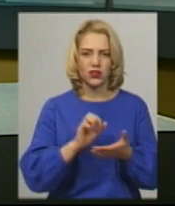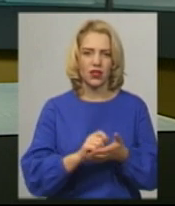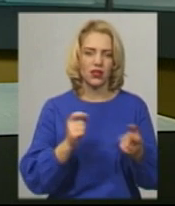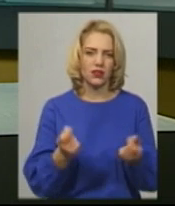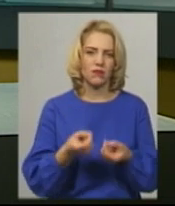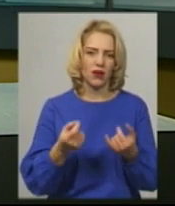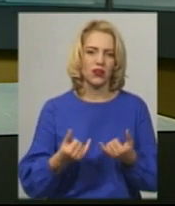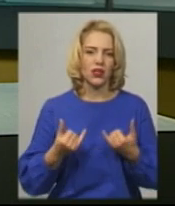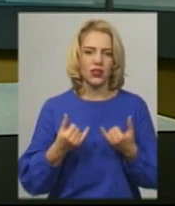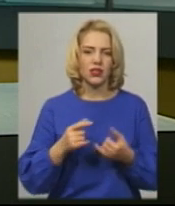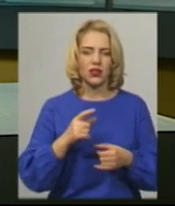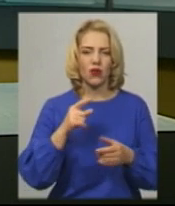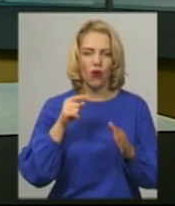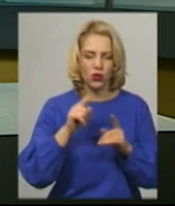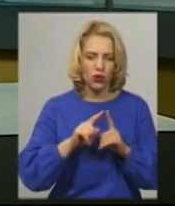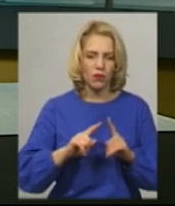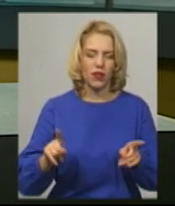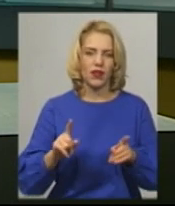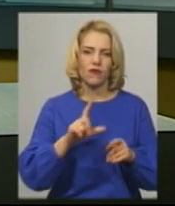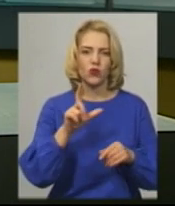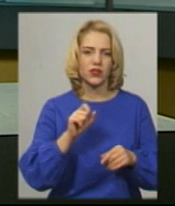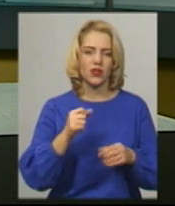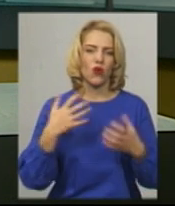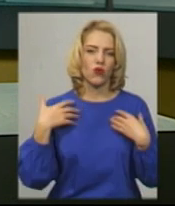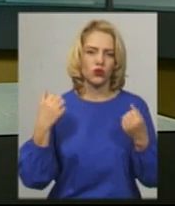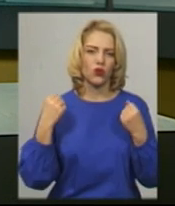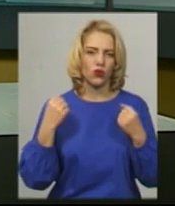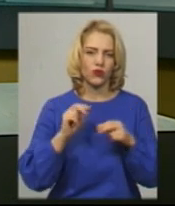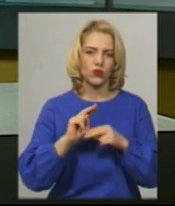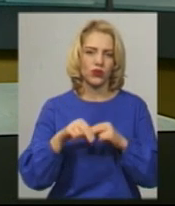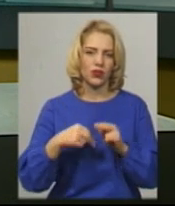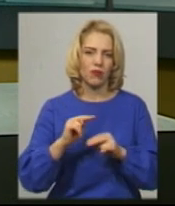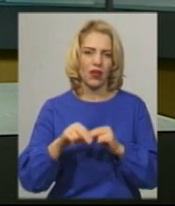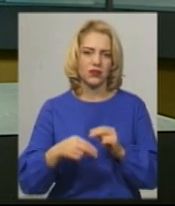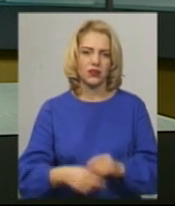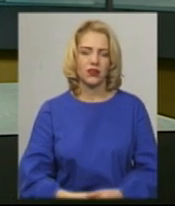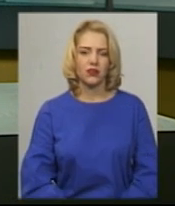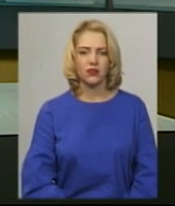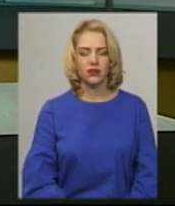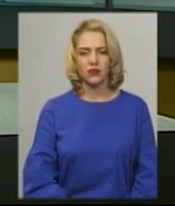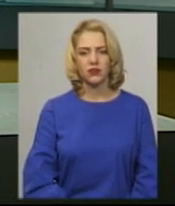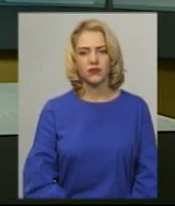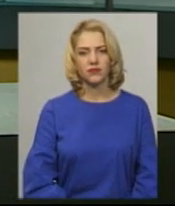особливо з оздоровчої гімнастики. Із довгожителькою спілкувалась кореспондентка Суспільного Світлана Порубок.